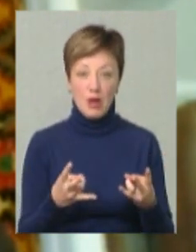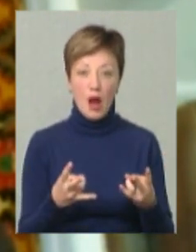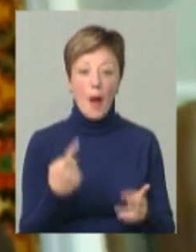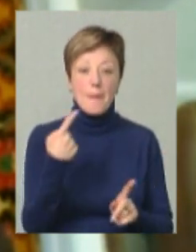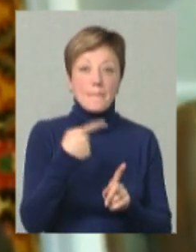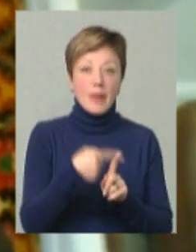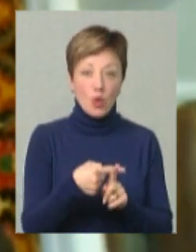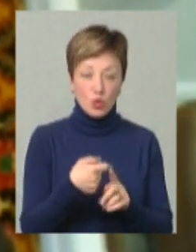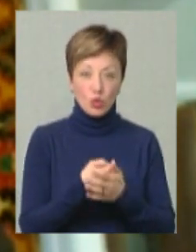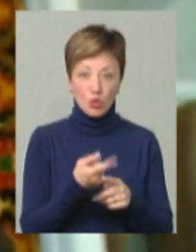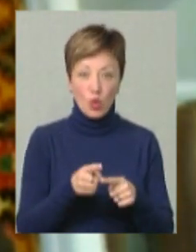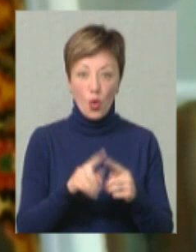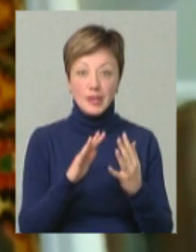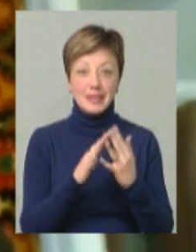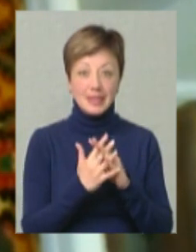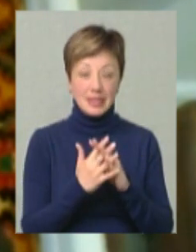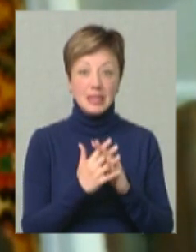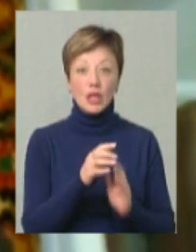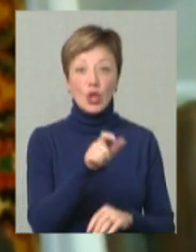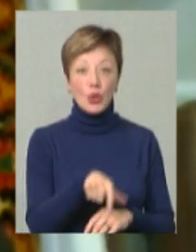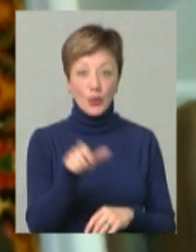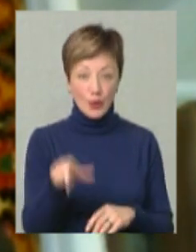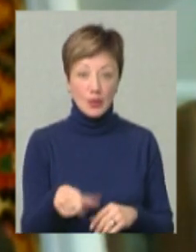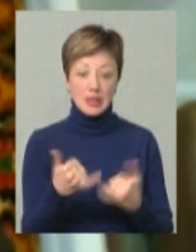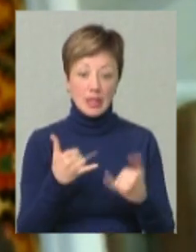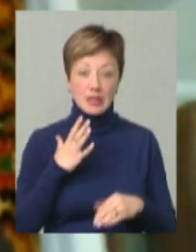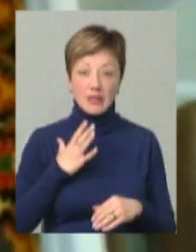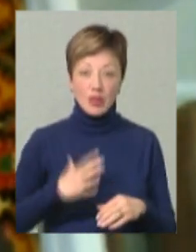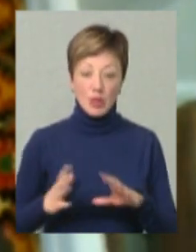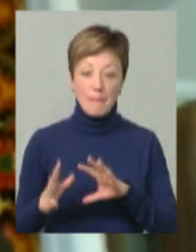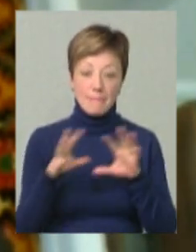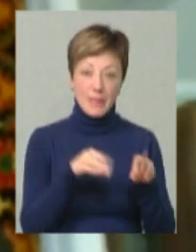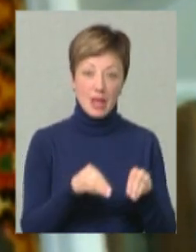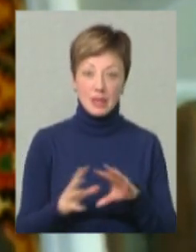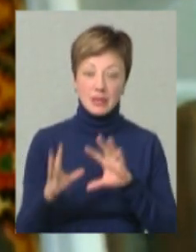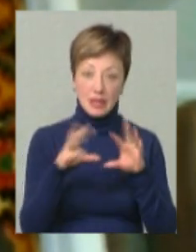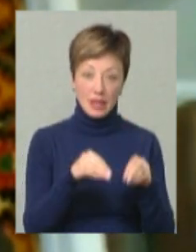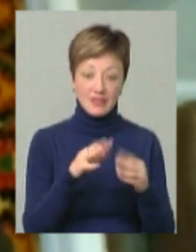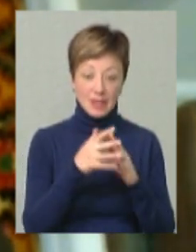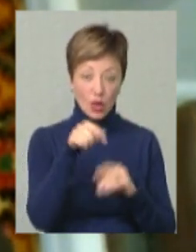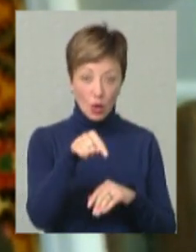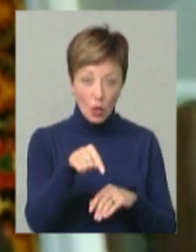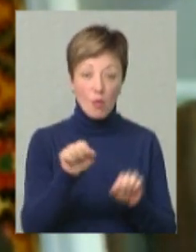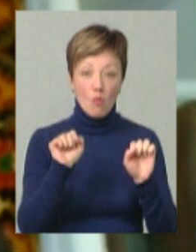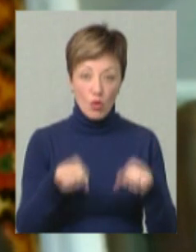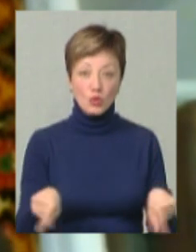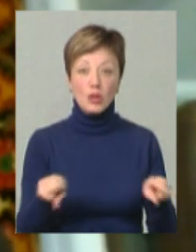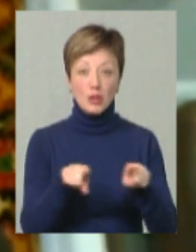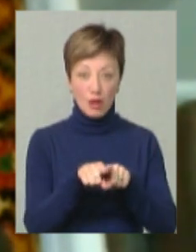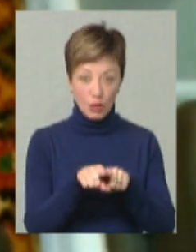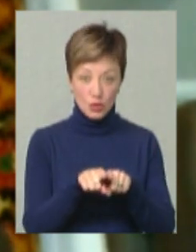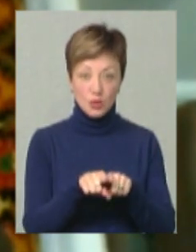Плюс до того сільські люди, які зараз вимушені переселенці, які переїхали в село, можуть також